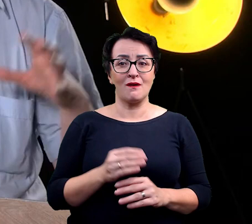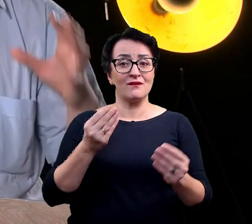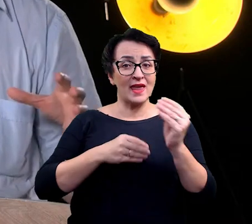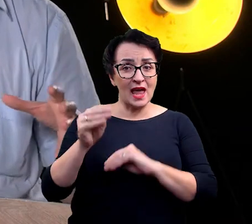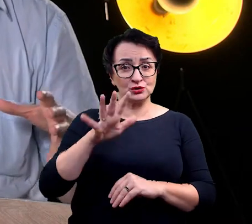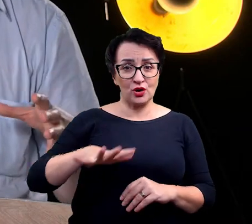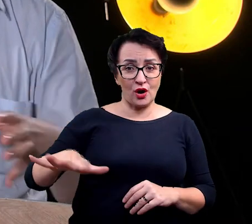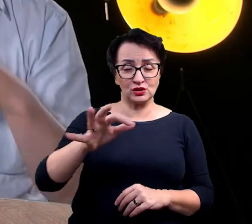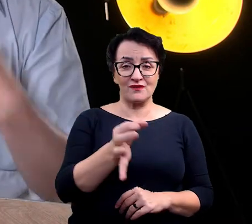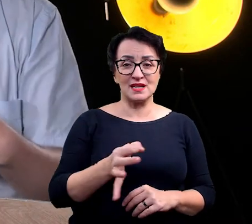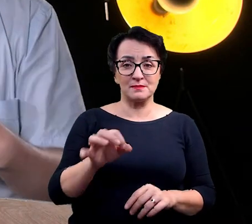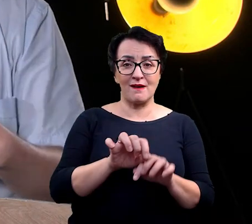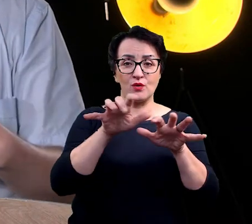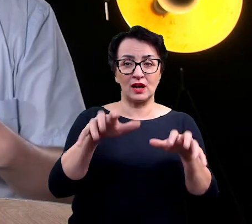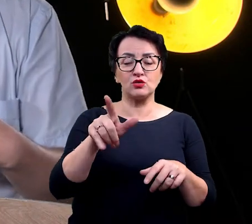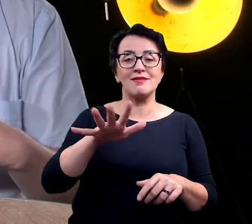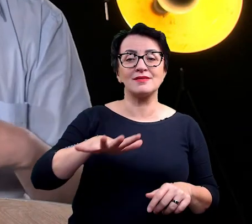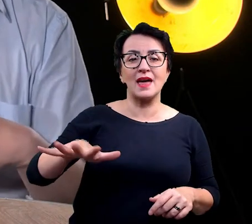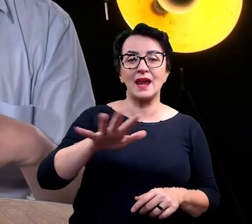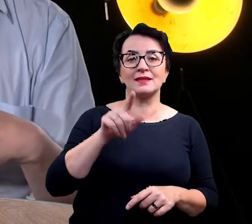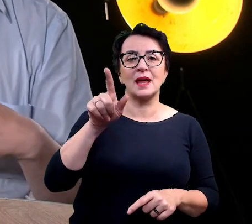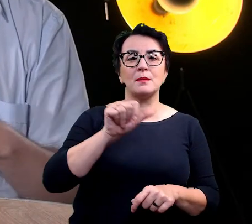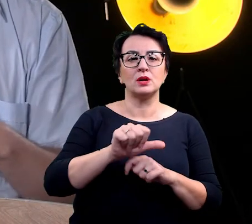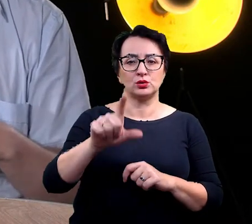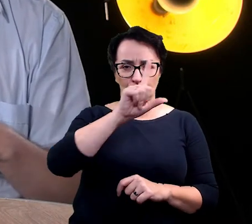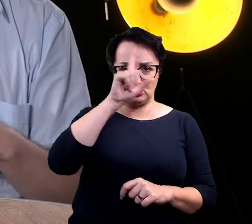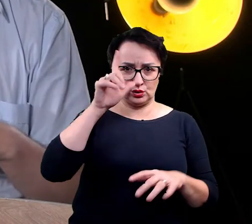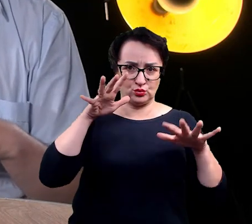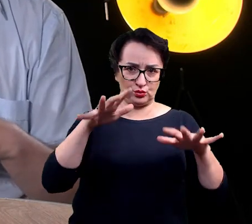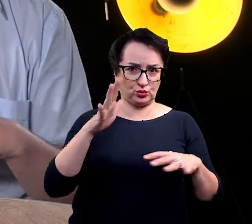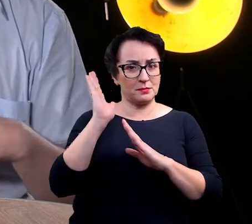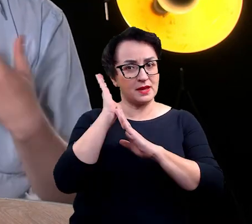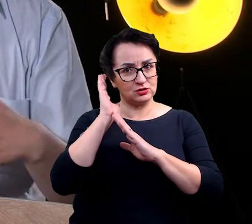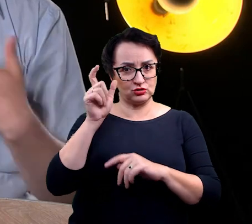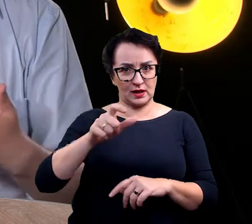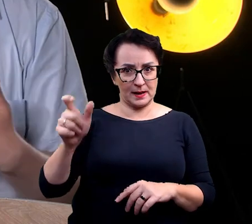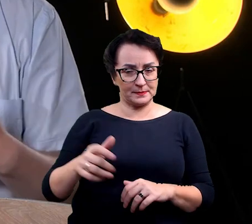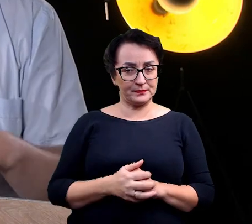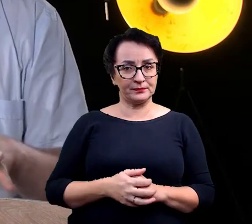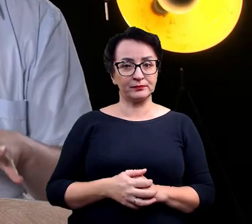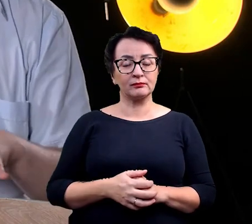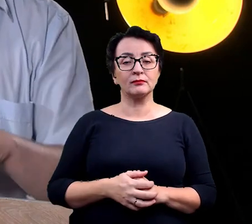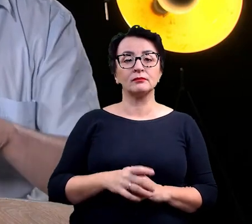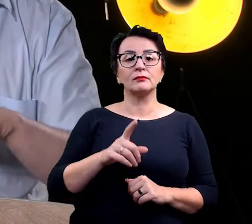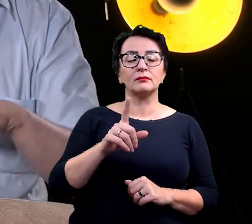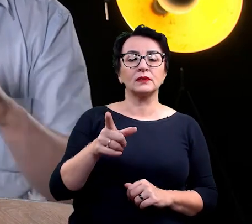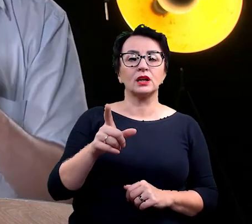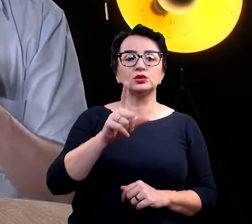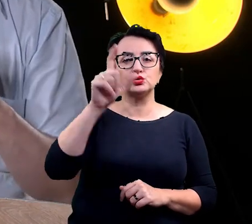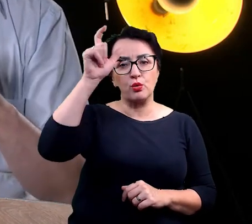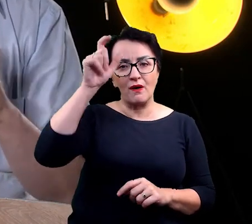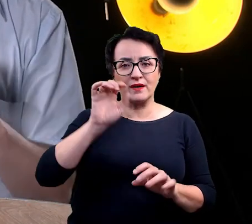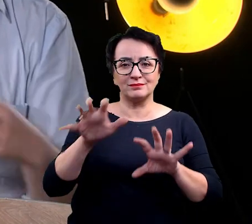są w terenach, gdzie mieszka dużo ludzi i gdzie ta penetracja człowieka jest duża. W związku z tym nie można jakby